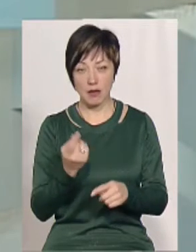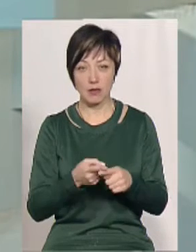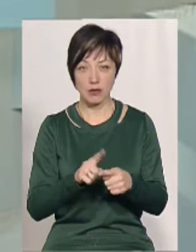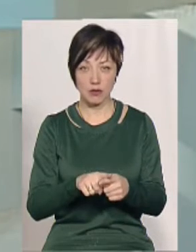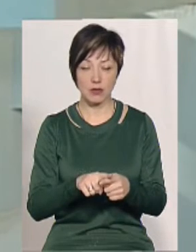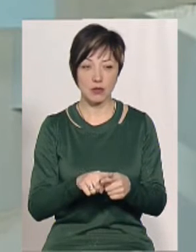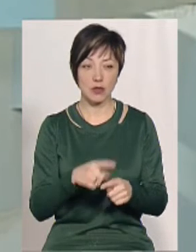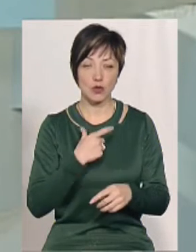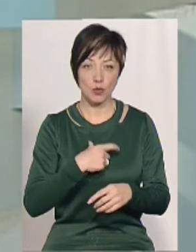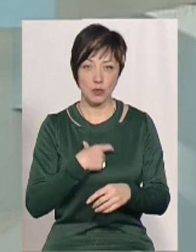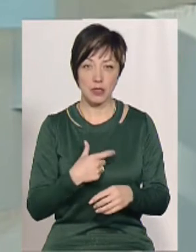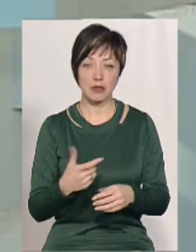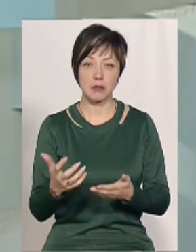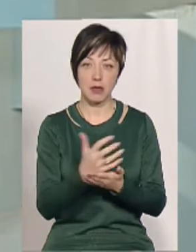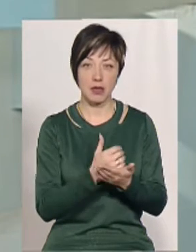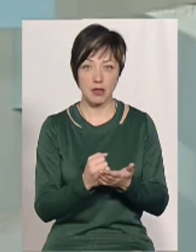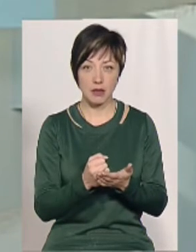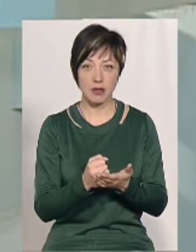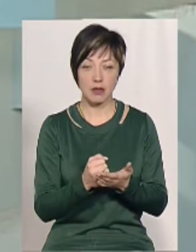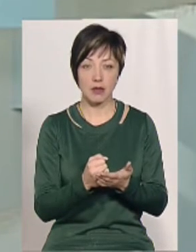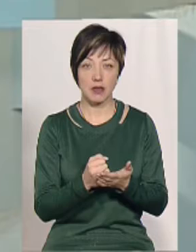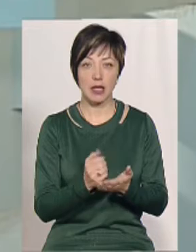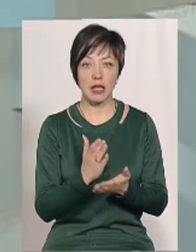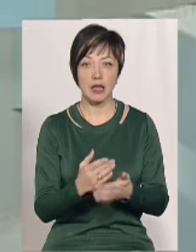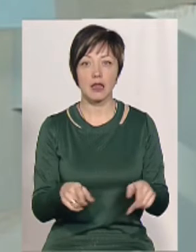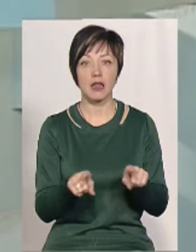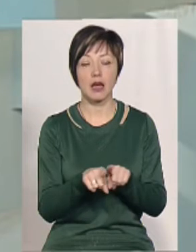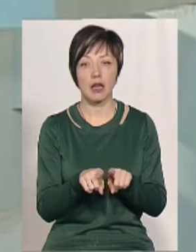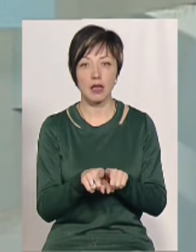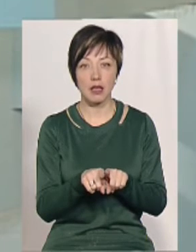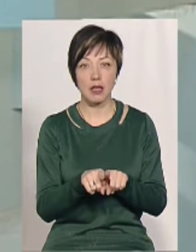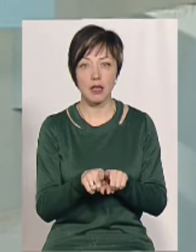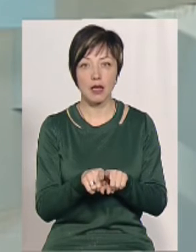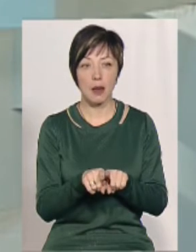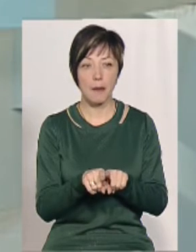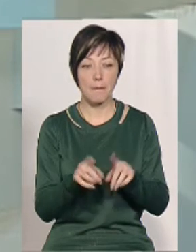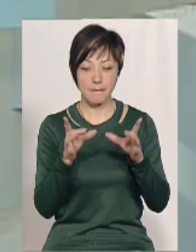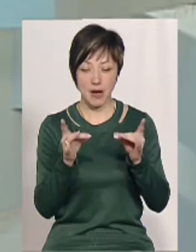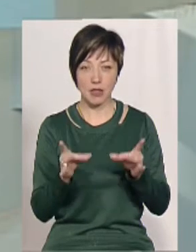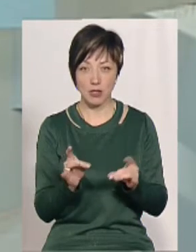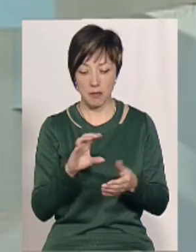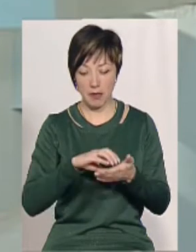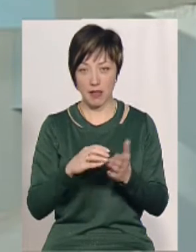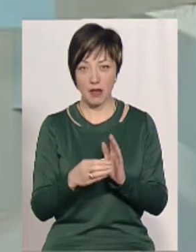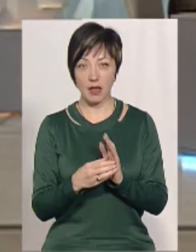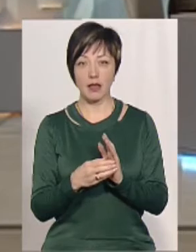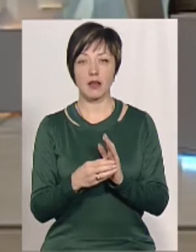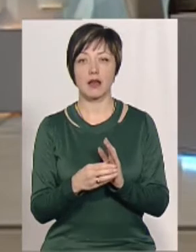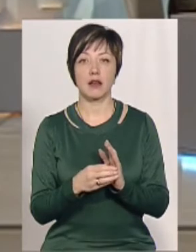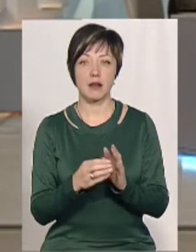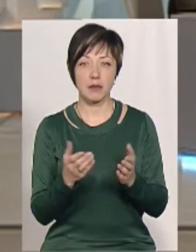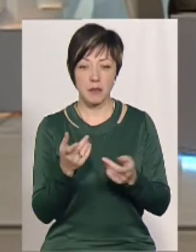збирає собі, там, навіть фермер. Потім є такі пакетики, як дрожжів, пачечка невелика, такі, значить,